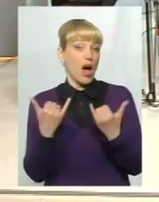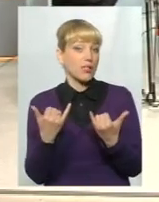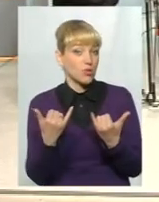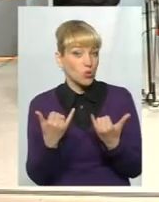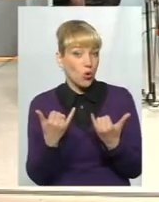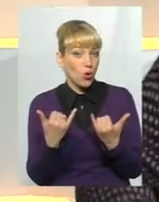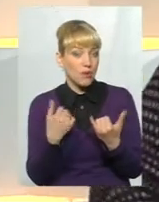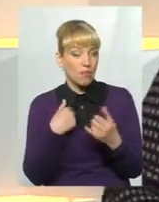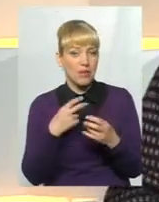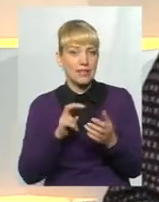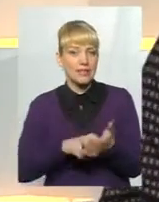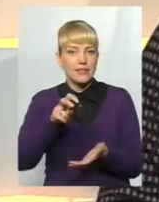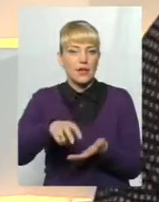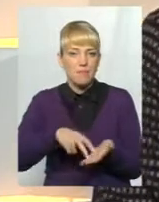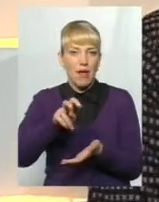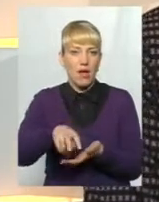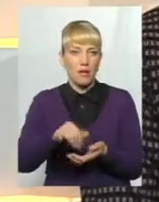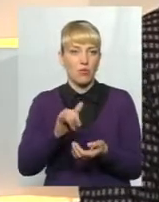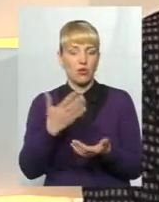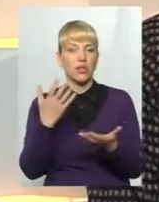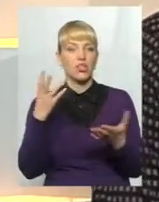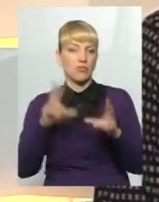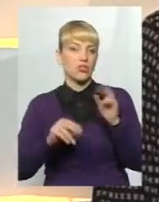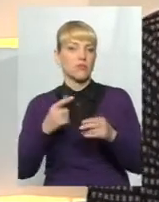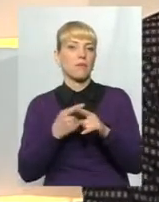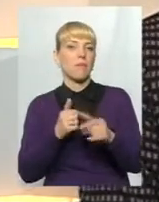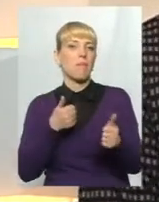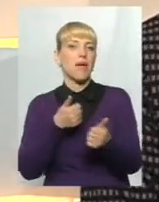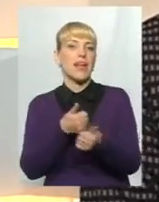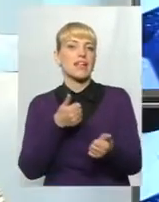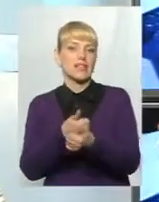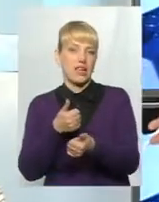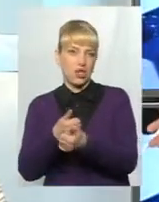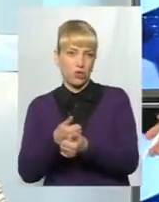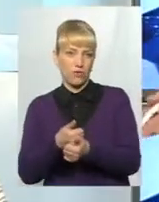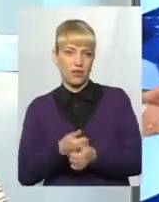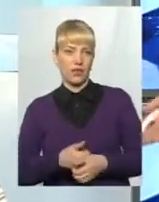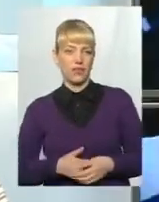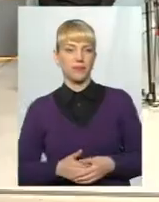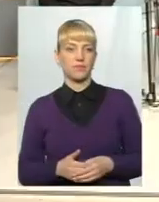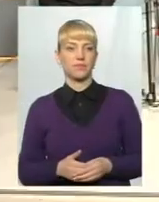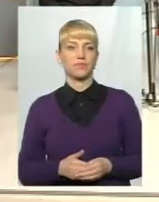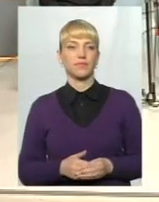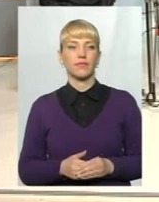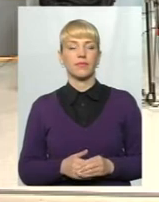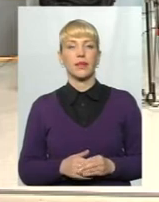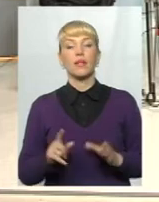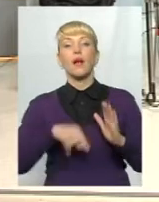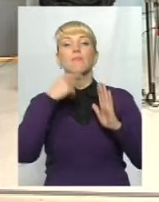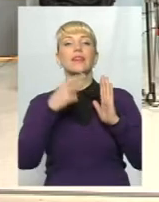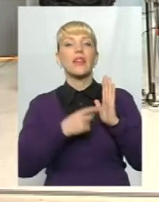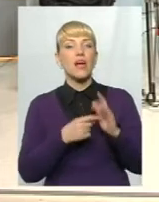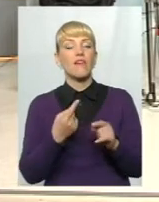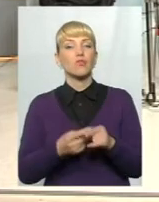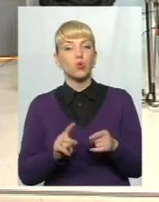стрибаємо іде переслідування в громадських гіячів, в громадських активістів. Після самих такої спосіб. Питання в тому,